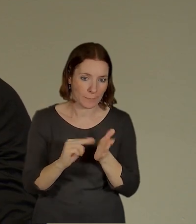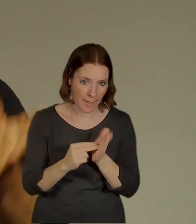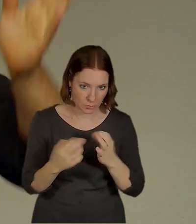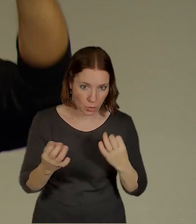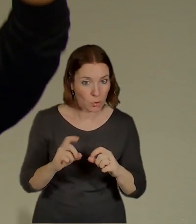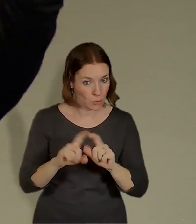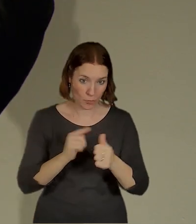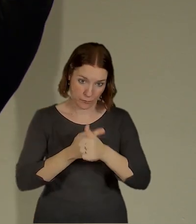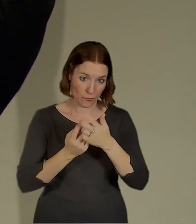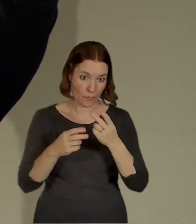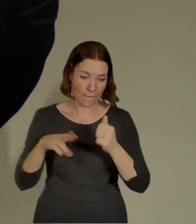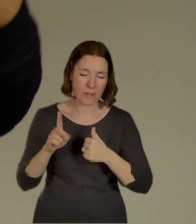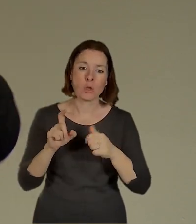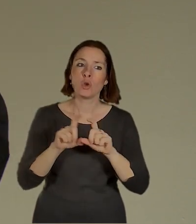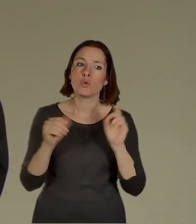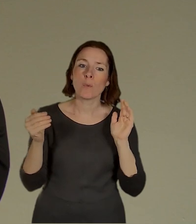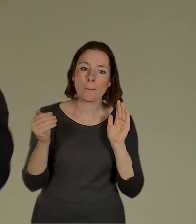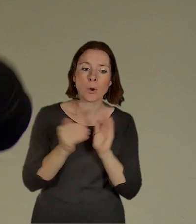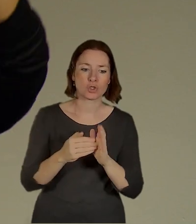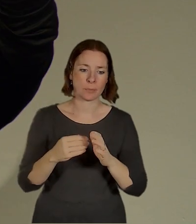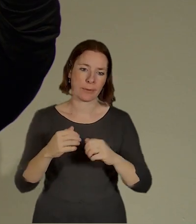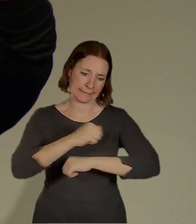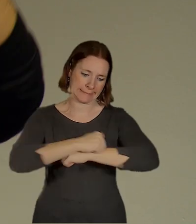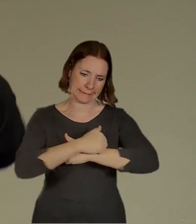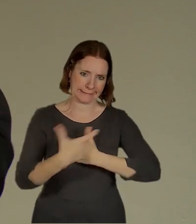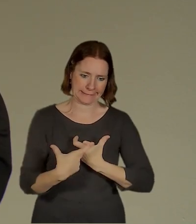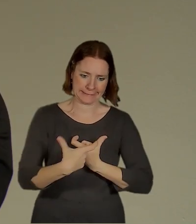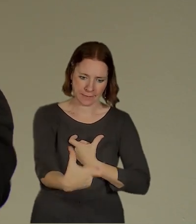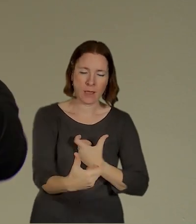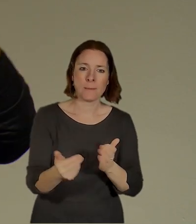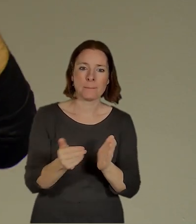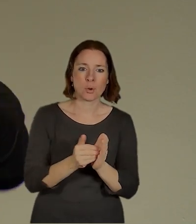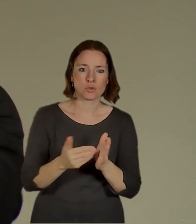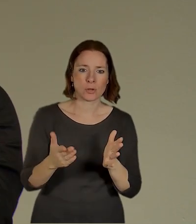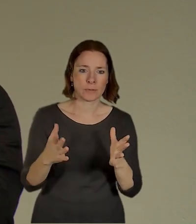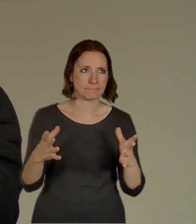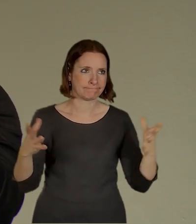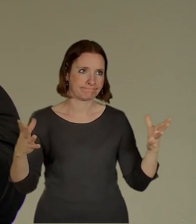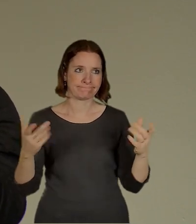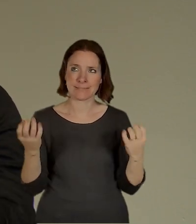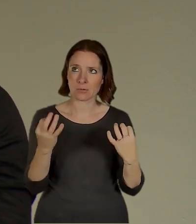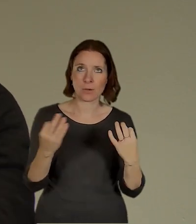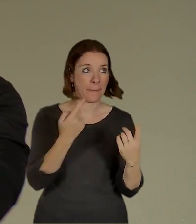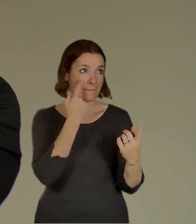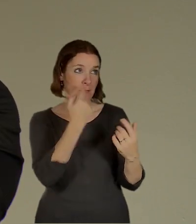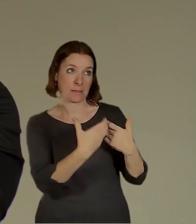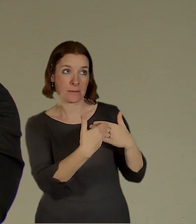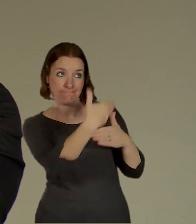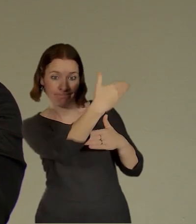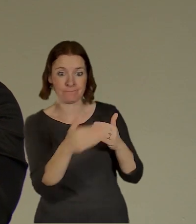důvodů je, že jsme potřebovali ten bulvár vlastně vyustit a opřít o nějaké průčelí, aby došel vlastně